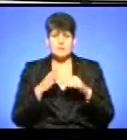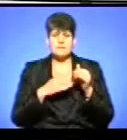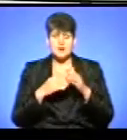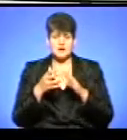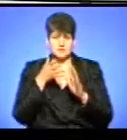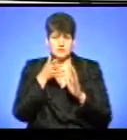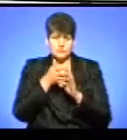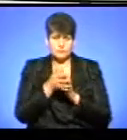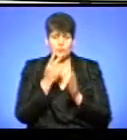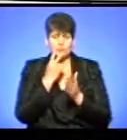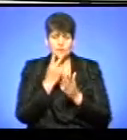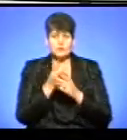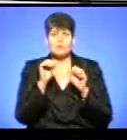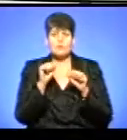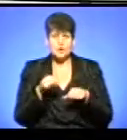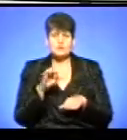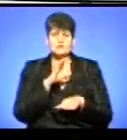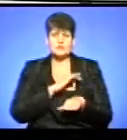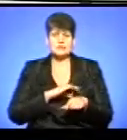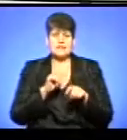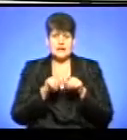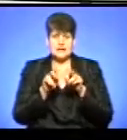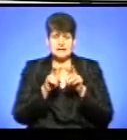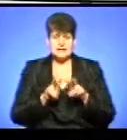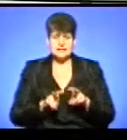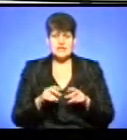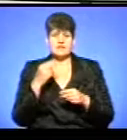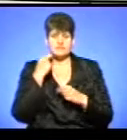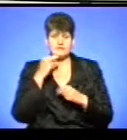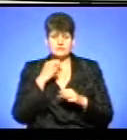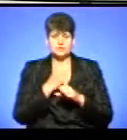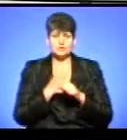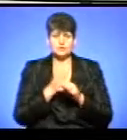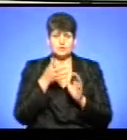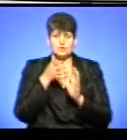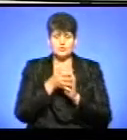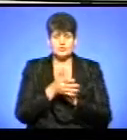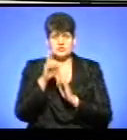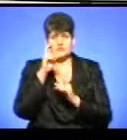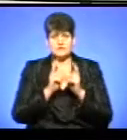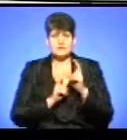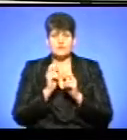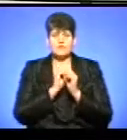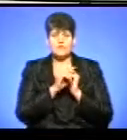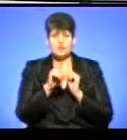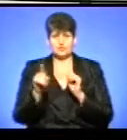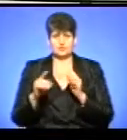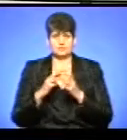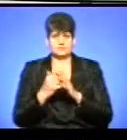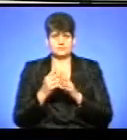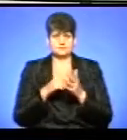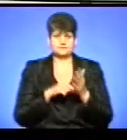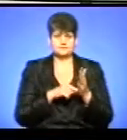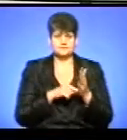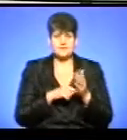публічності, можна використовувати для аналізу ефективності і прозорості роботи комунальних підприємств у кожному населеному пункті.